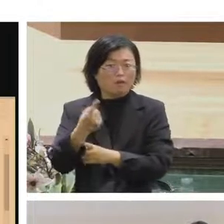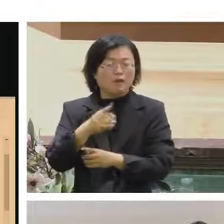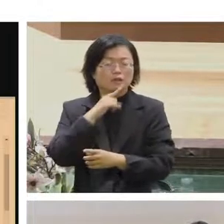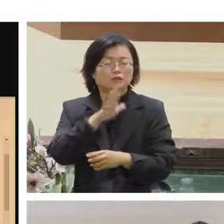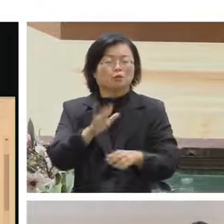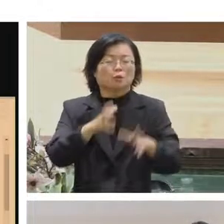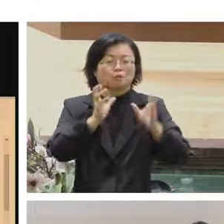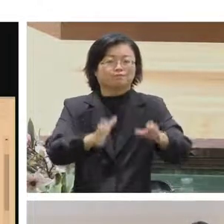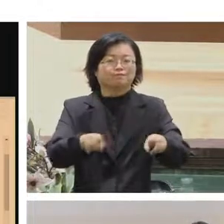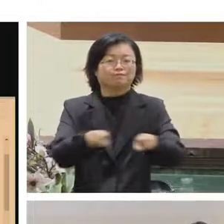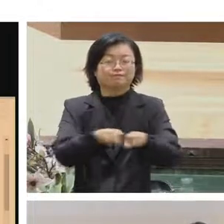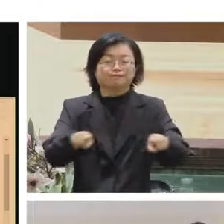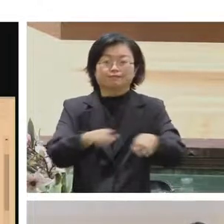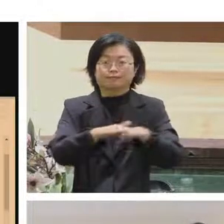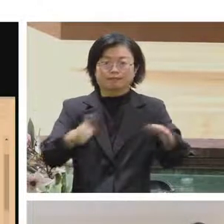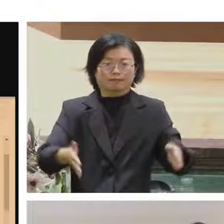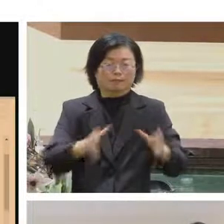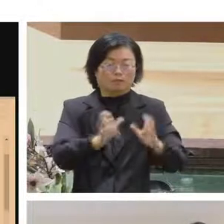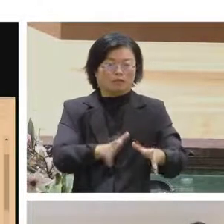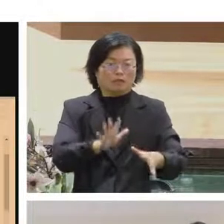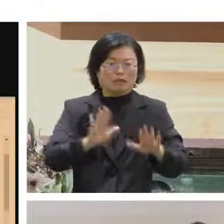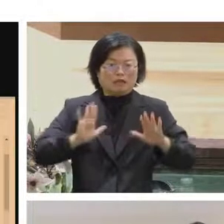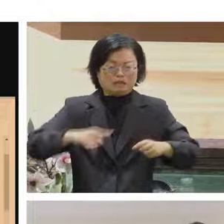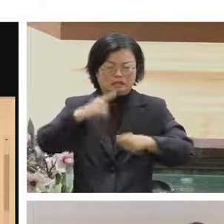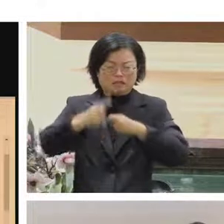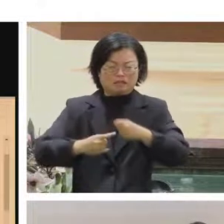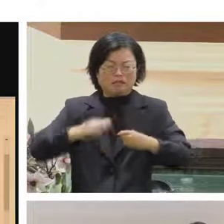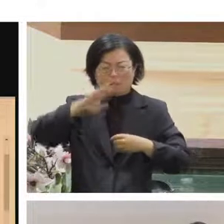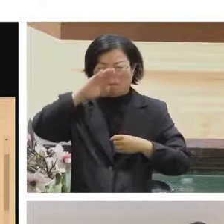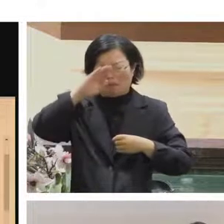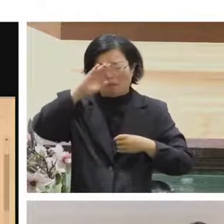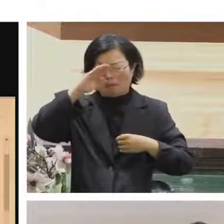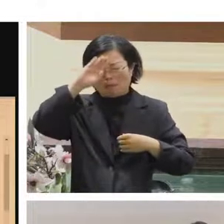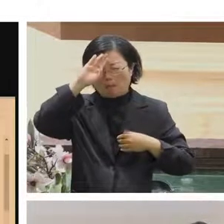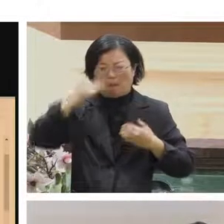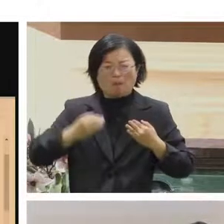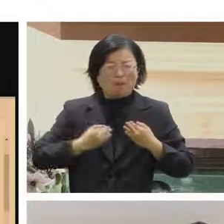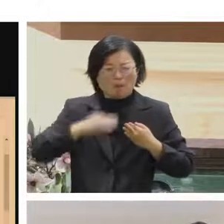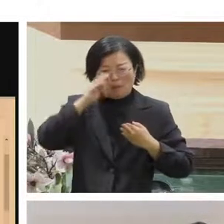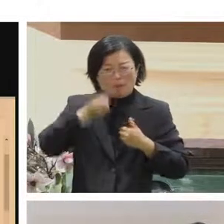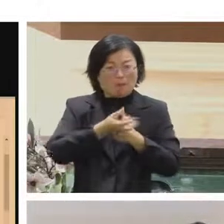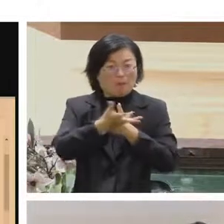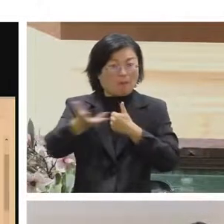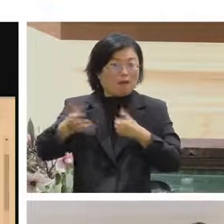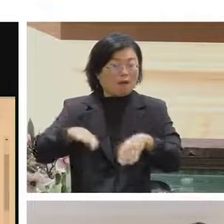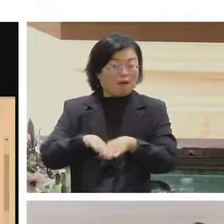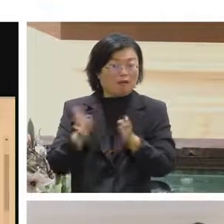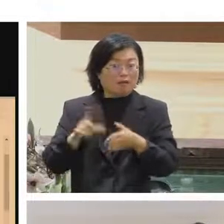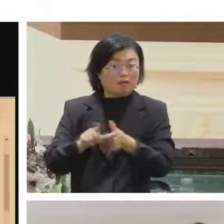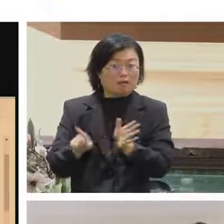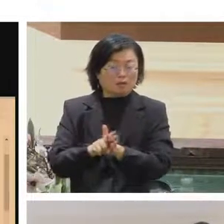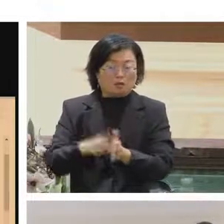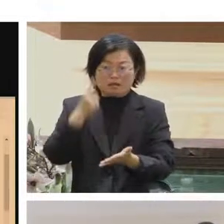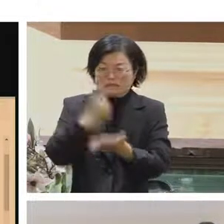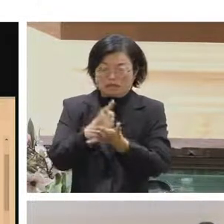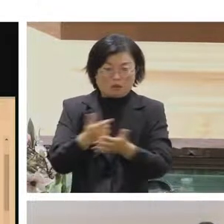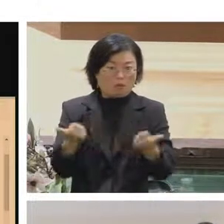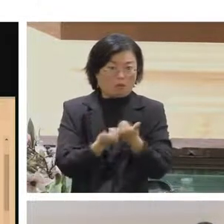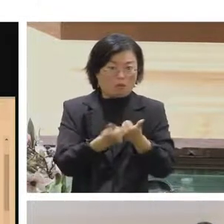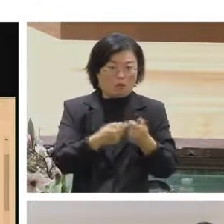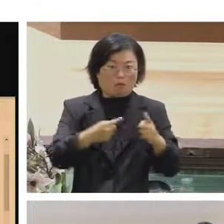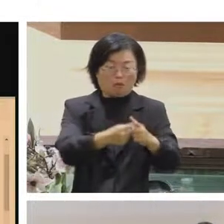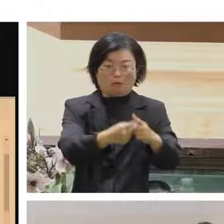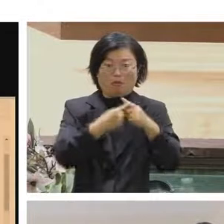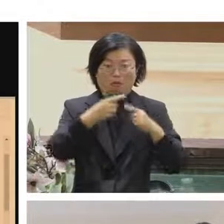的時候就是在今年疫情開始發展每次我們的黑客松大概會有一百個以上的與會者我們一